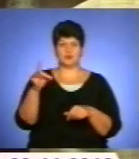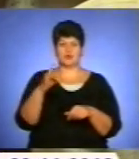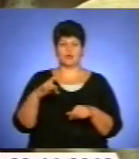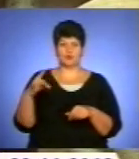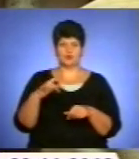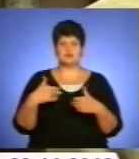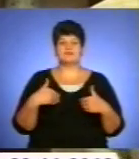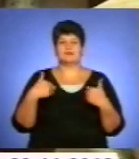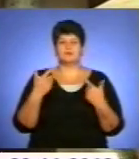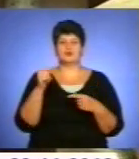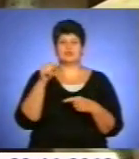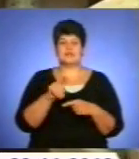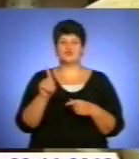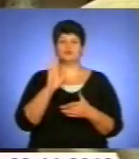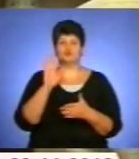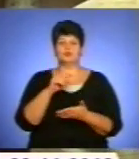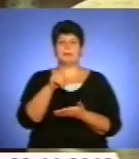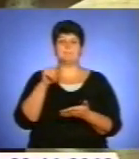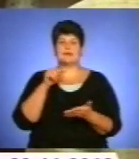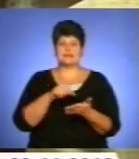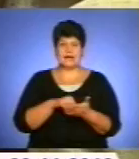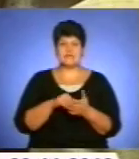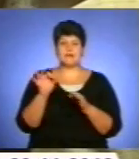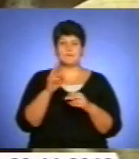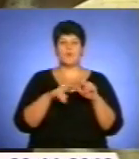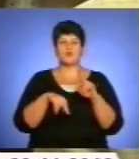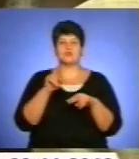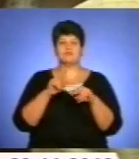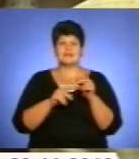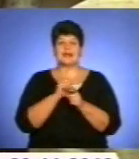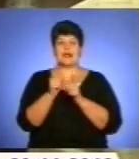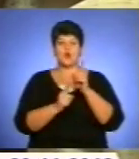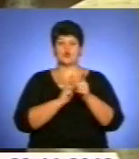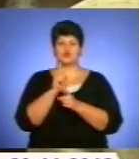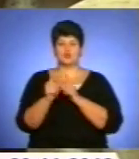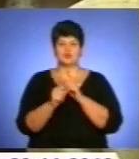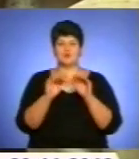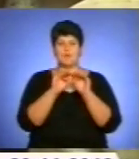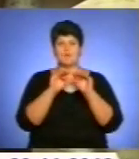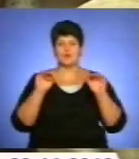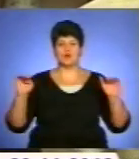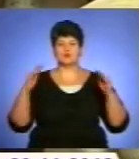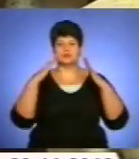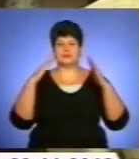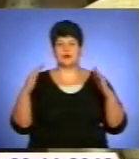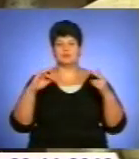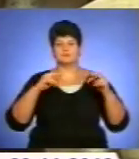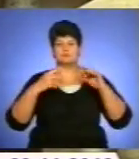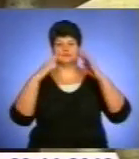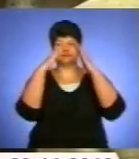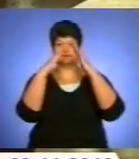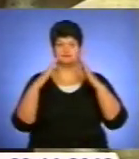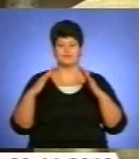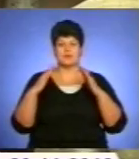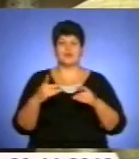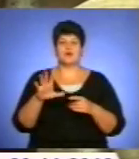те, що цього року постане питання про будівництво, про реконструкцію плоского даху на Шатровий. Перебуваючи у